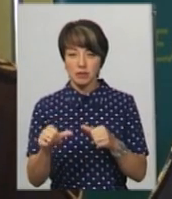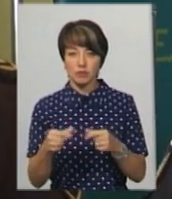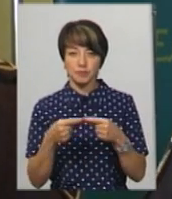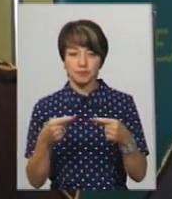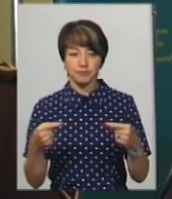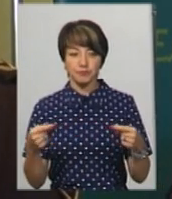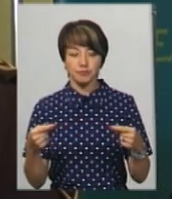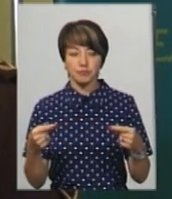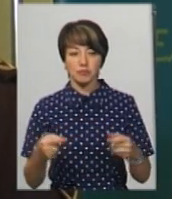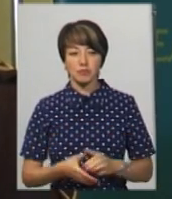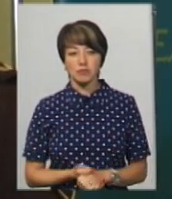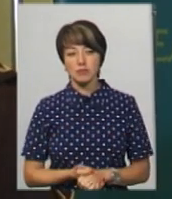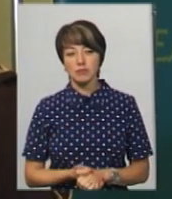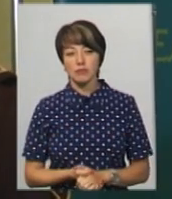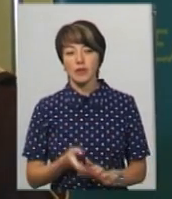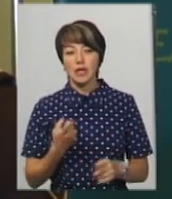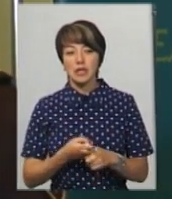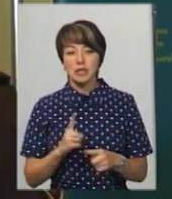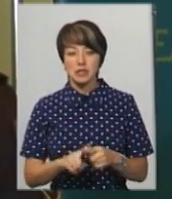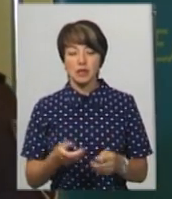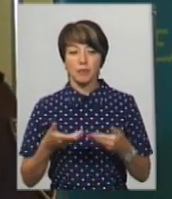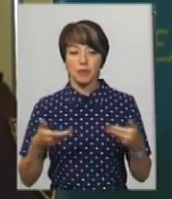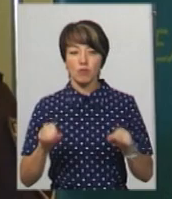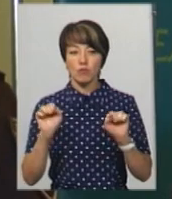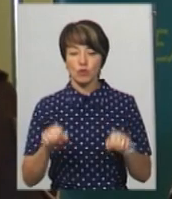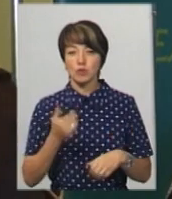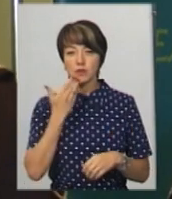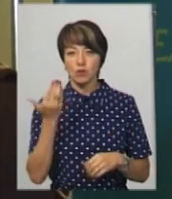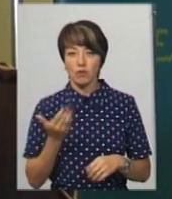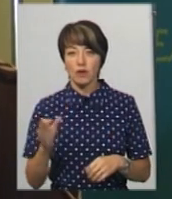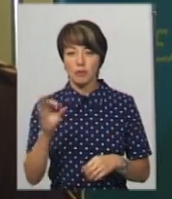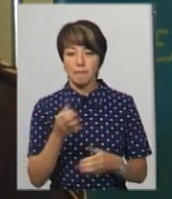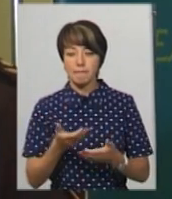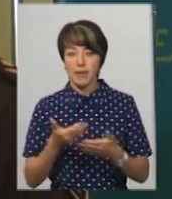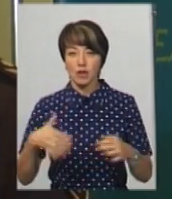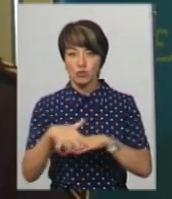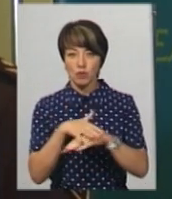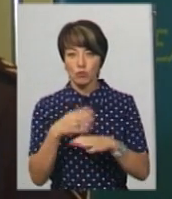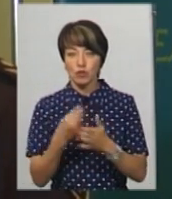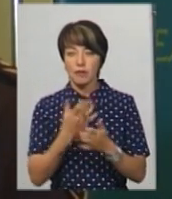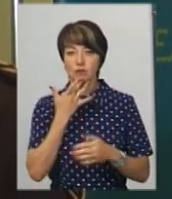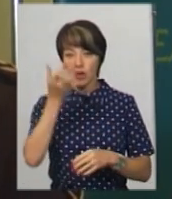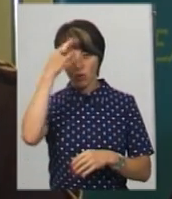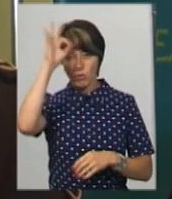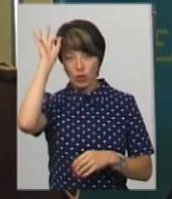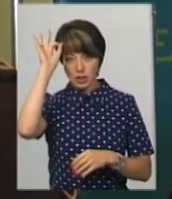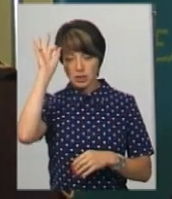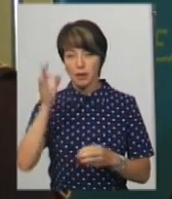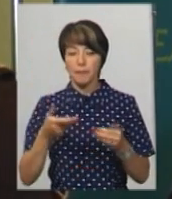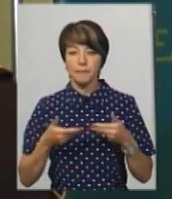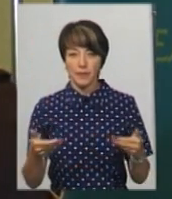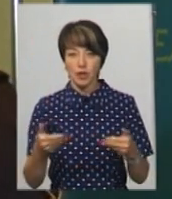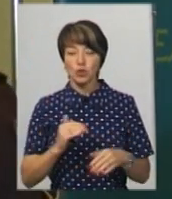матеріалів тощо. Це ми можемо звітувати перед суспільством, що в бюджеті національної поліції ми